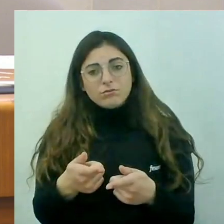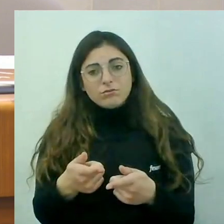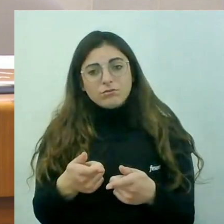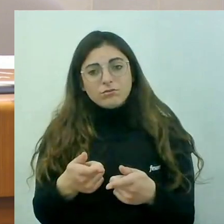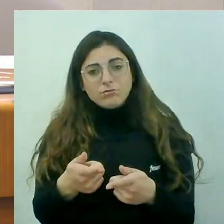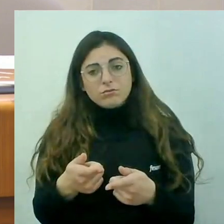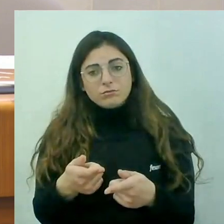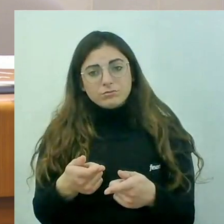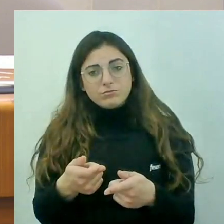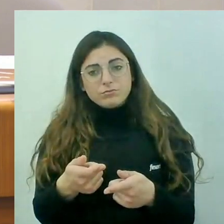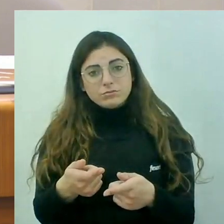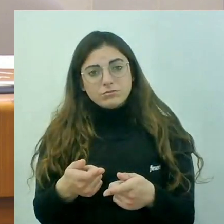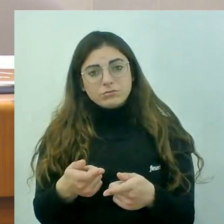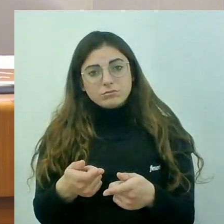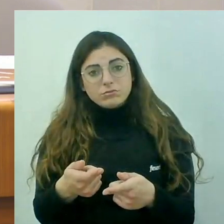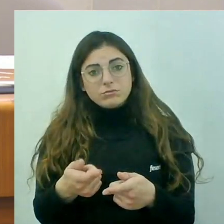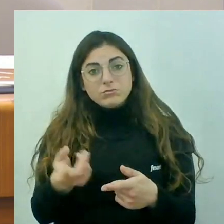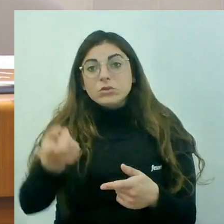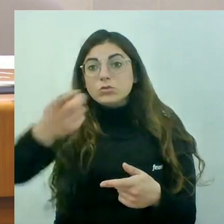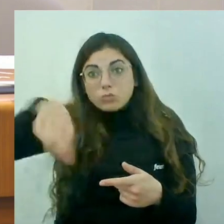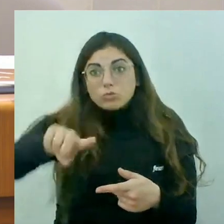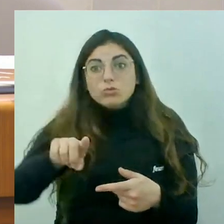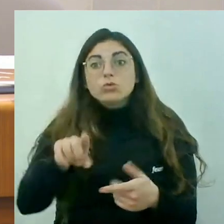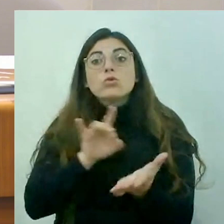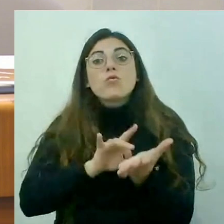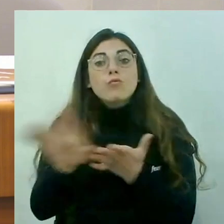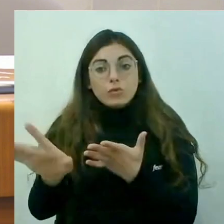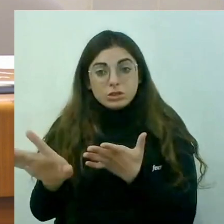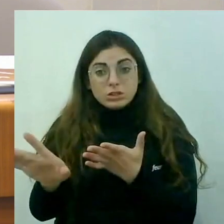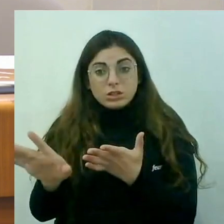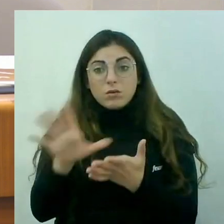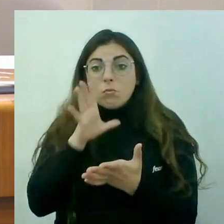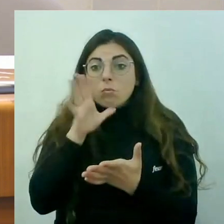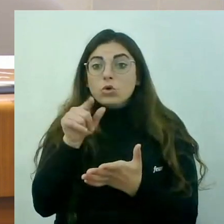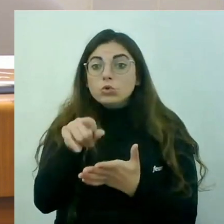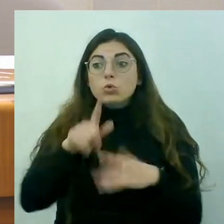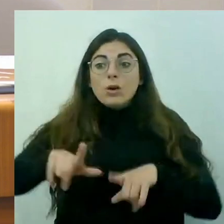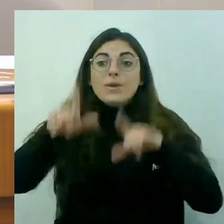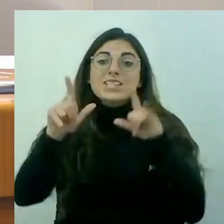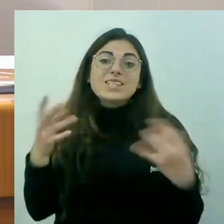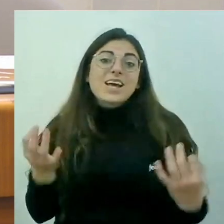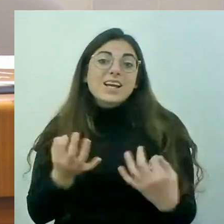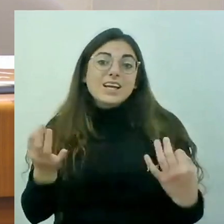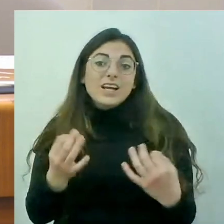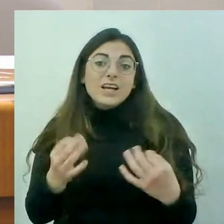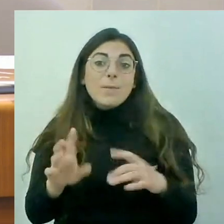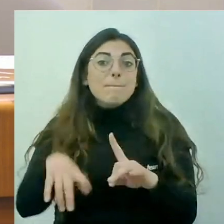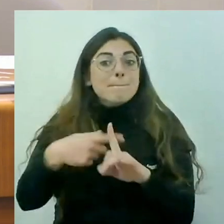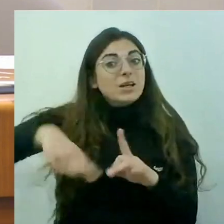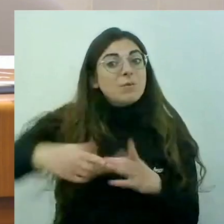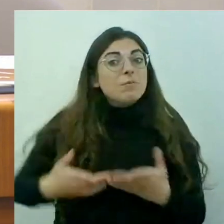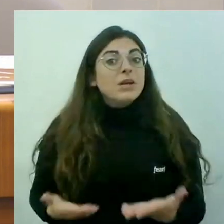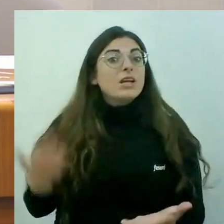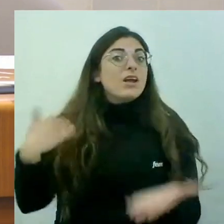és que vostè se'n vagi de les institucions pel que representa i pel que vostè va fer en les èpoques dels governs del senyor De Camps i del senyor